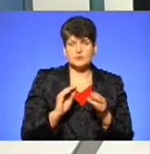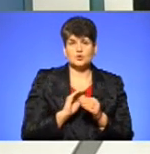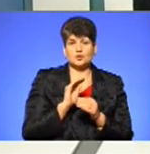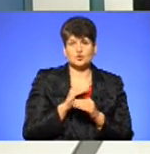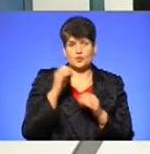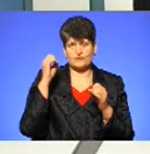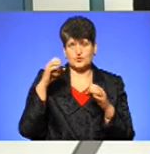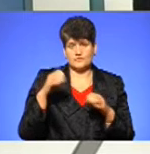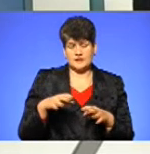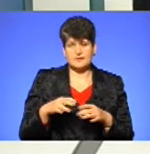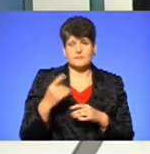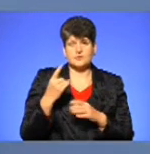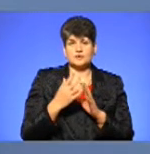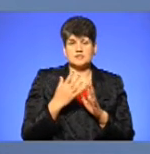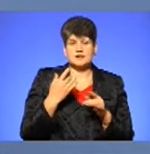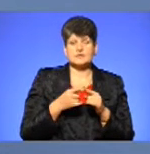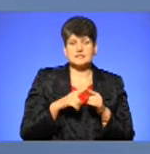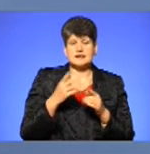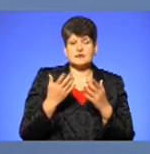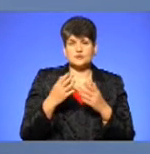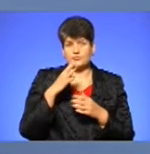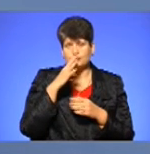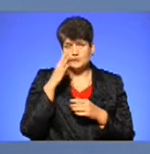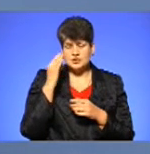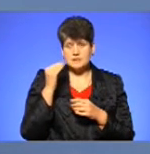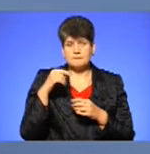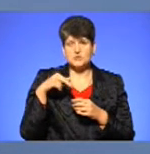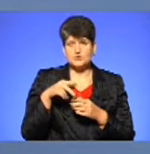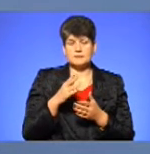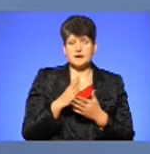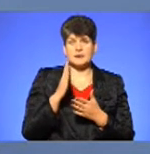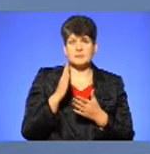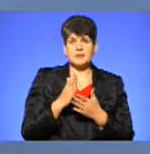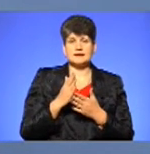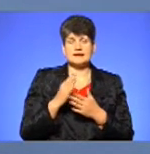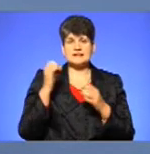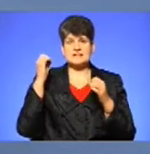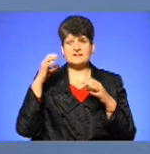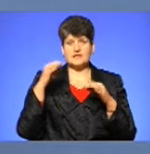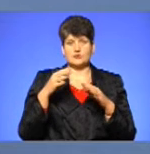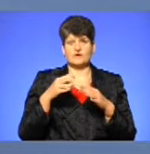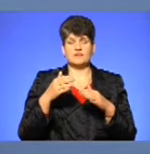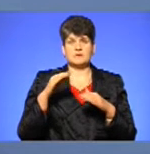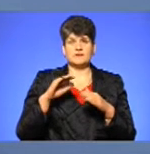Насамперед, це, якщо це в нічний час, пішохід повинен мати світловидбуваючі елементи на собі.